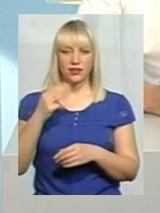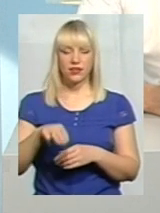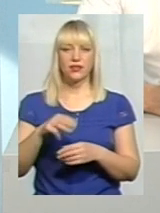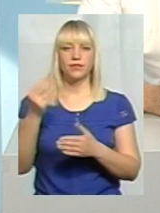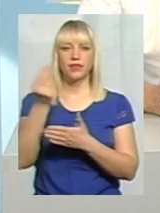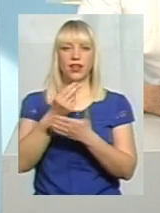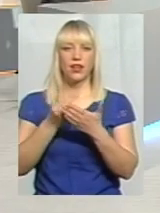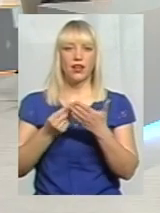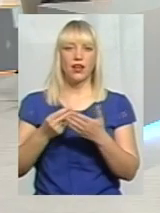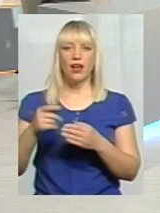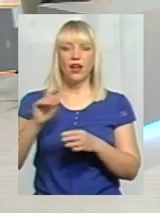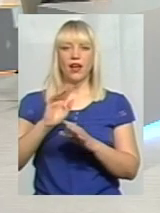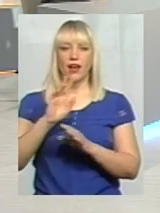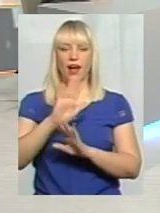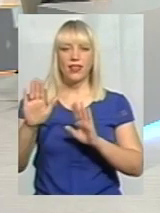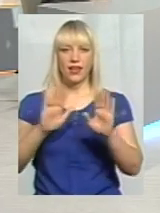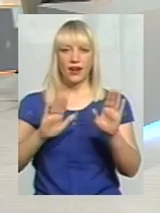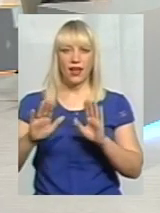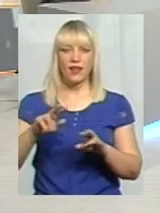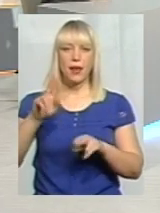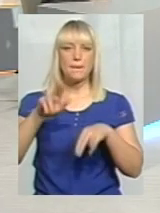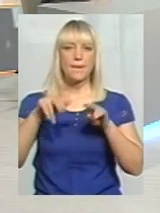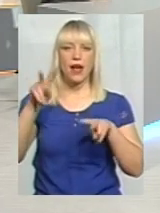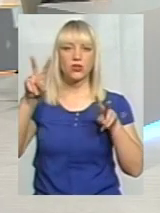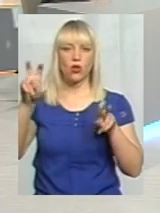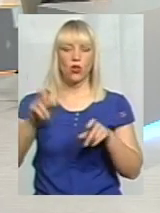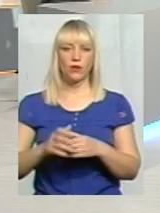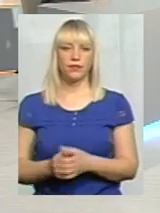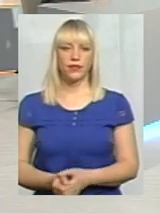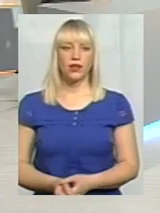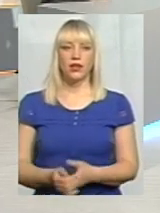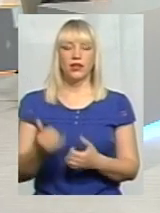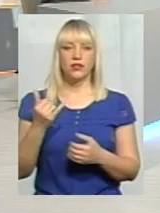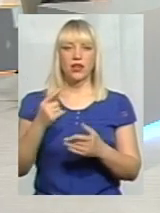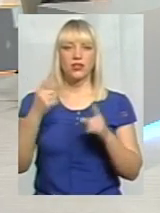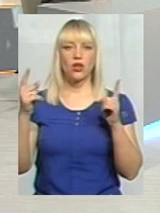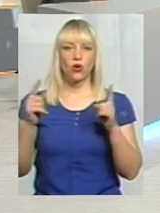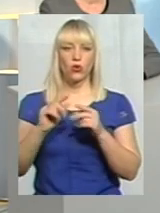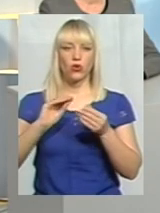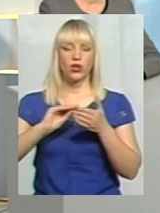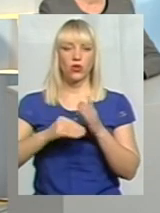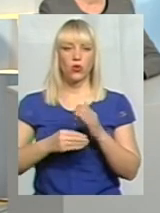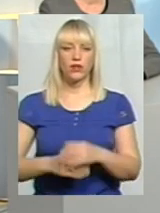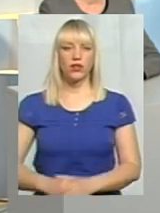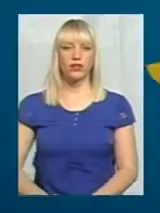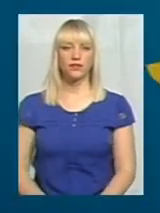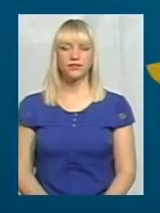Носко. Доброго вечора. Доброго вечора. Вітаю вас. І зараз коротка довідка про нашого спікера.